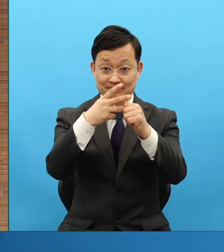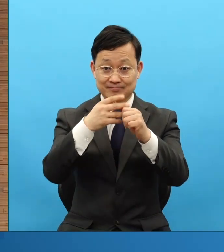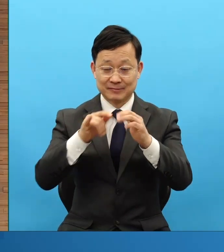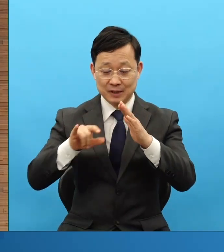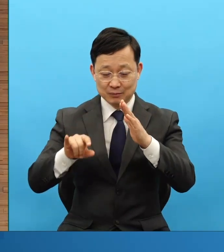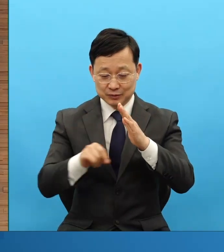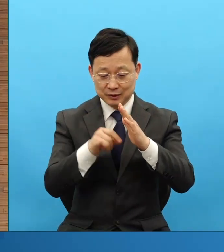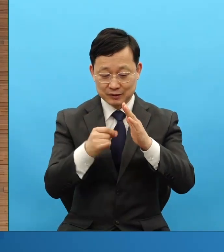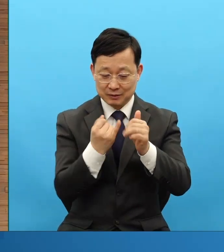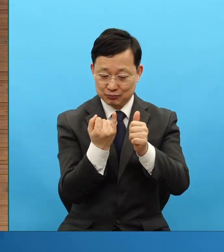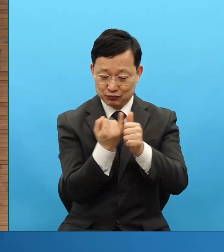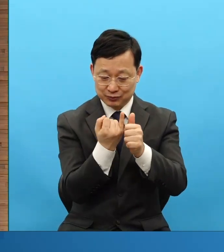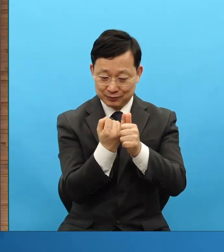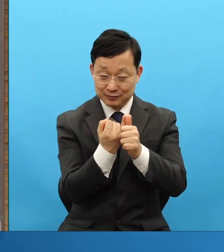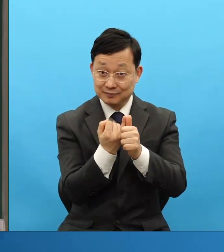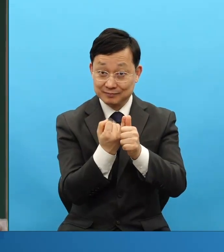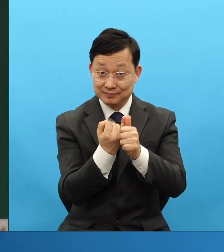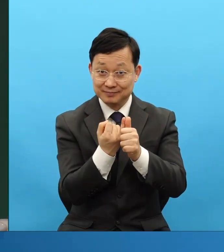브리스가 부부